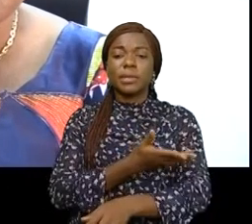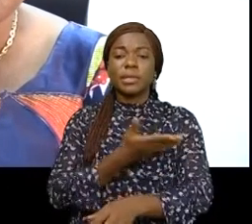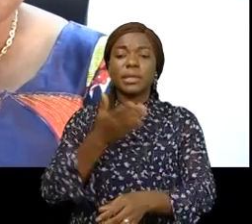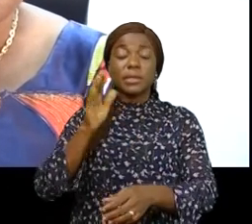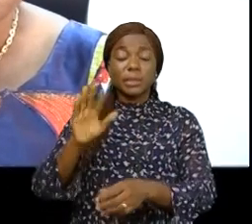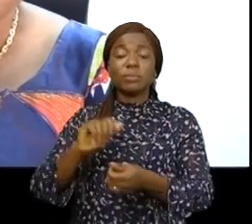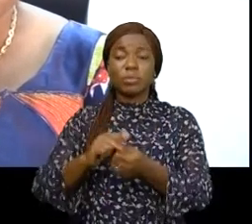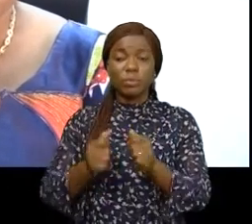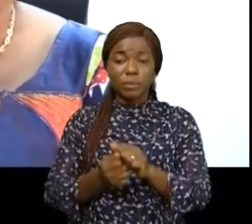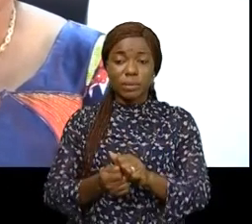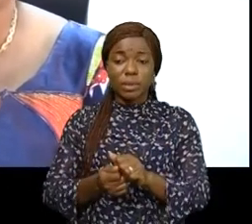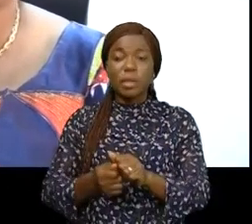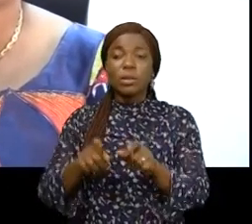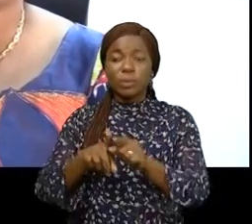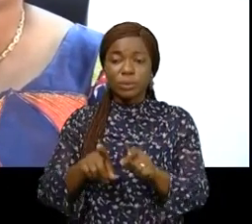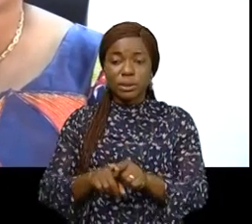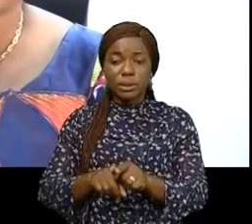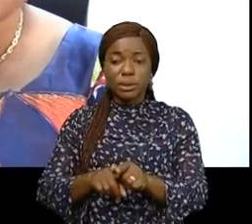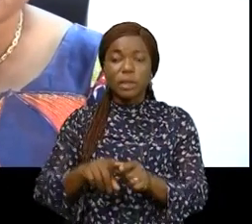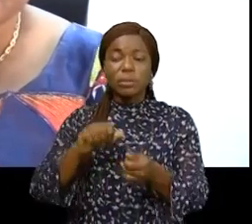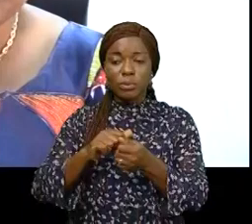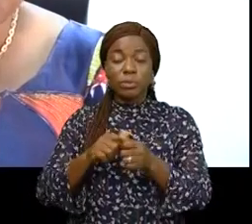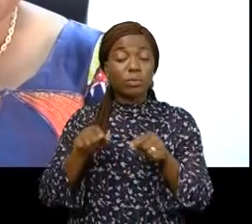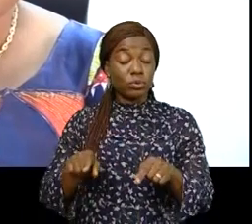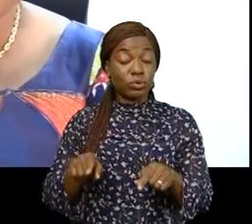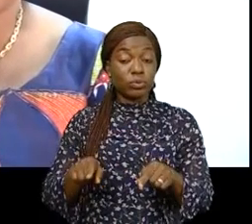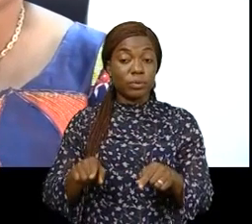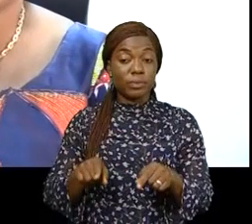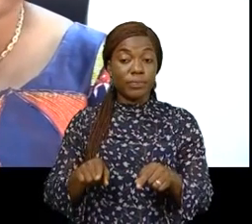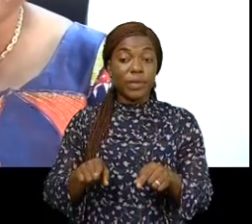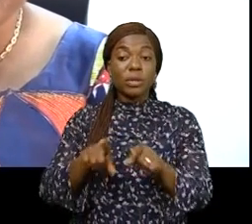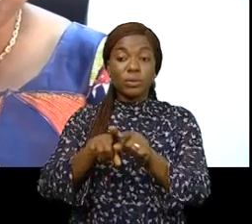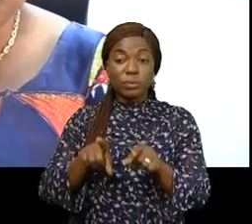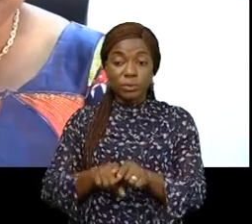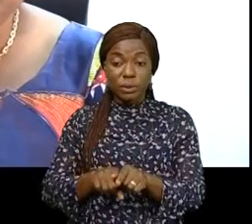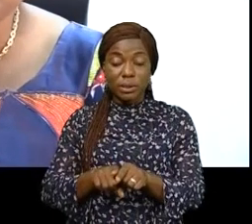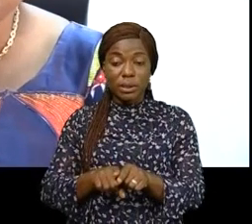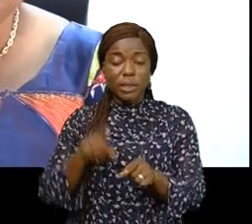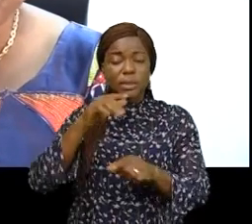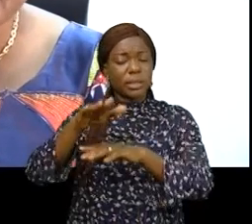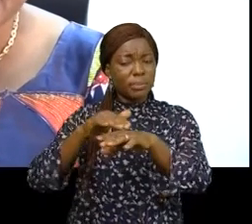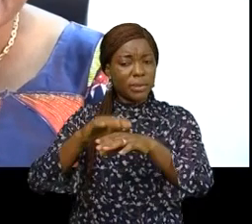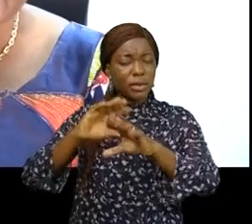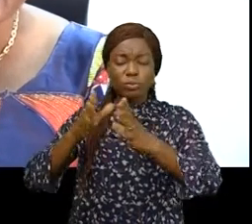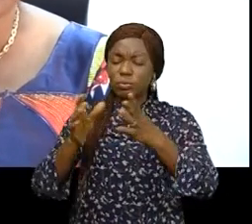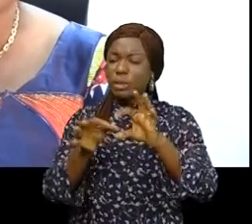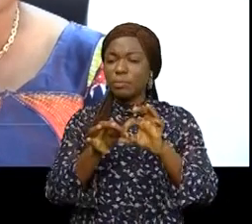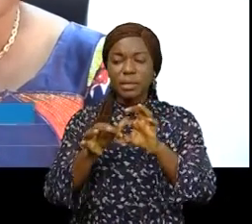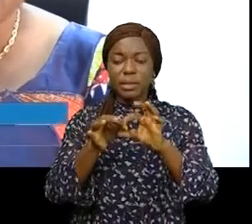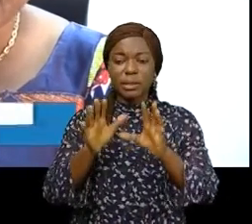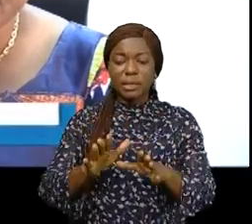conséquences sont encore fâcheuses aujourd'hui. Je lance un vibrat appel à tous les partenaires